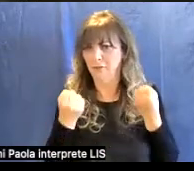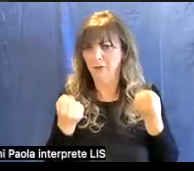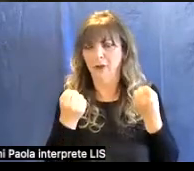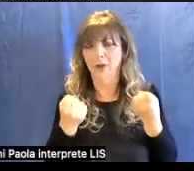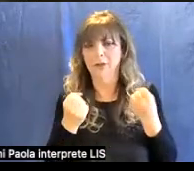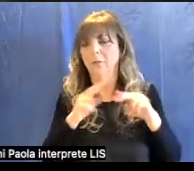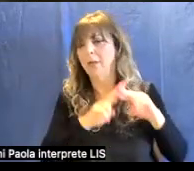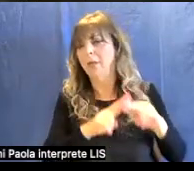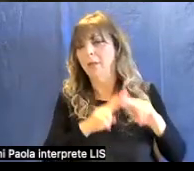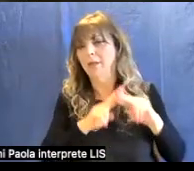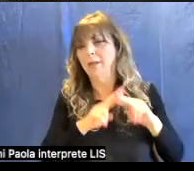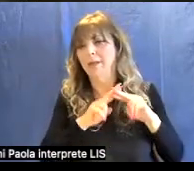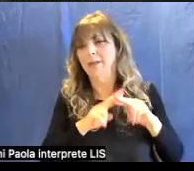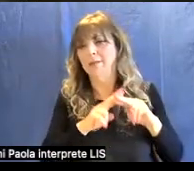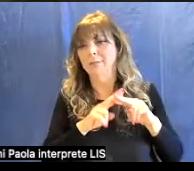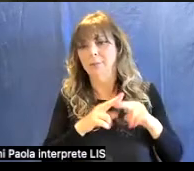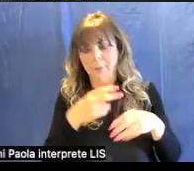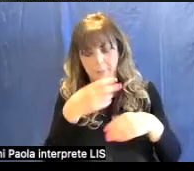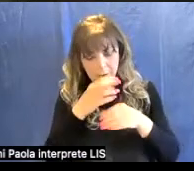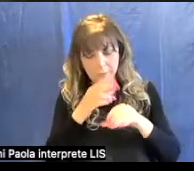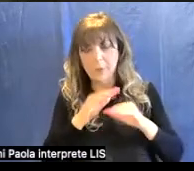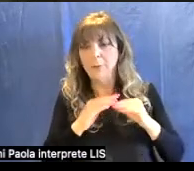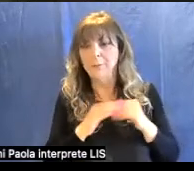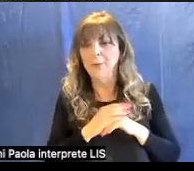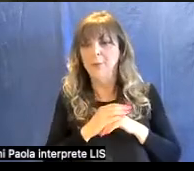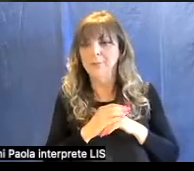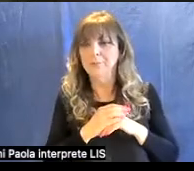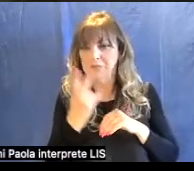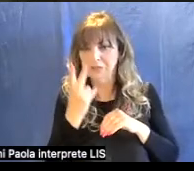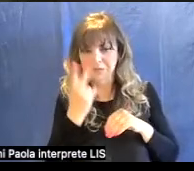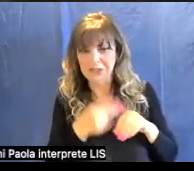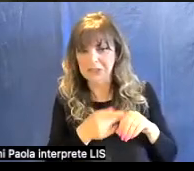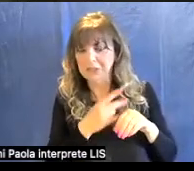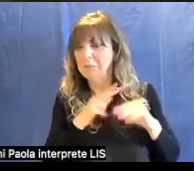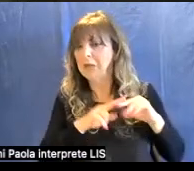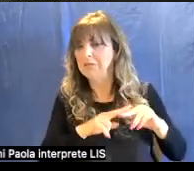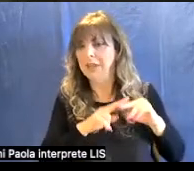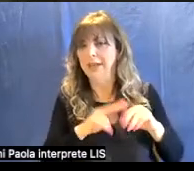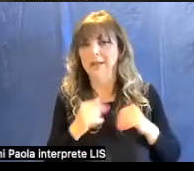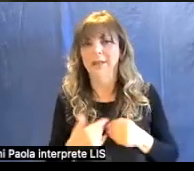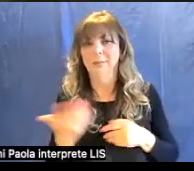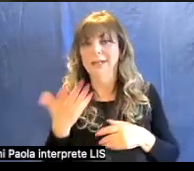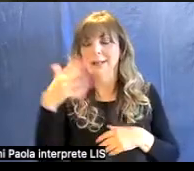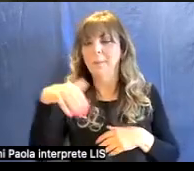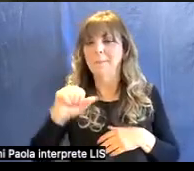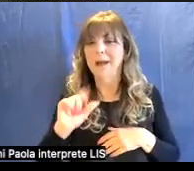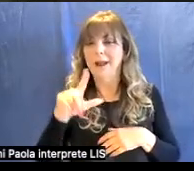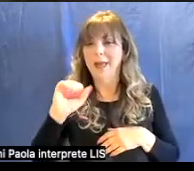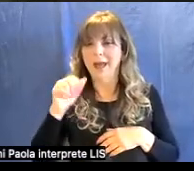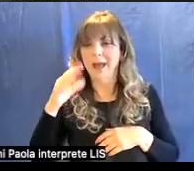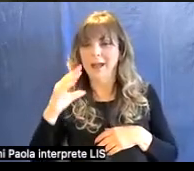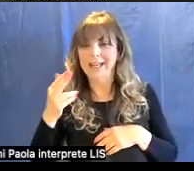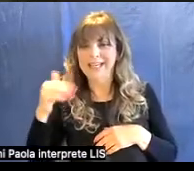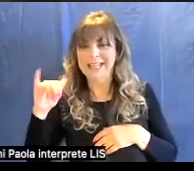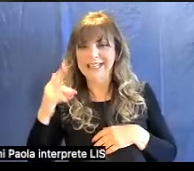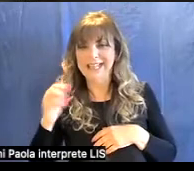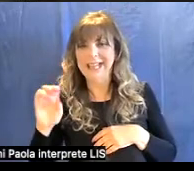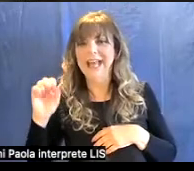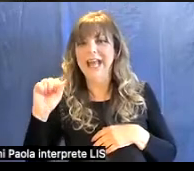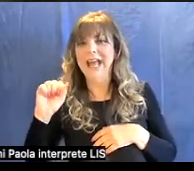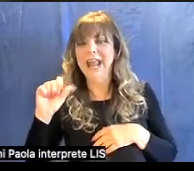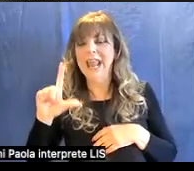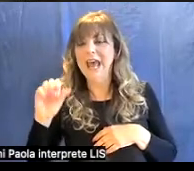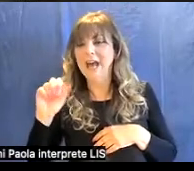manteneva a livello microscopico. Tra questi rientrano senza dubbio la malachite, la lazurite e il